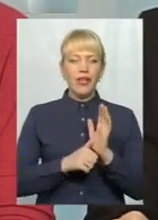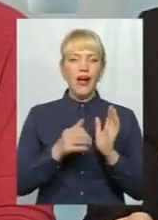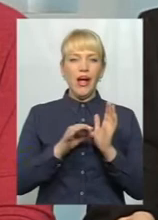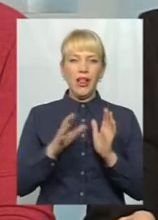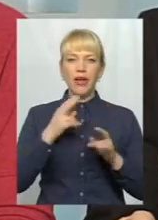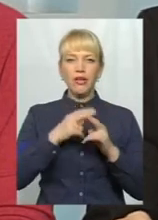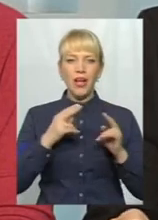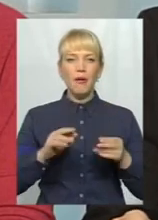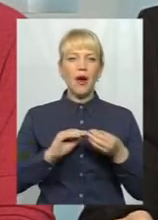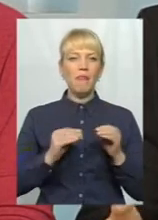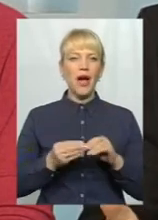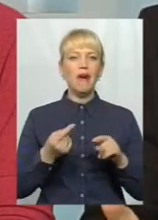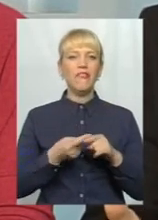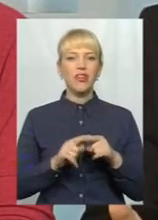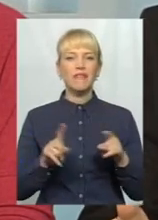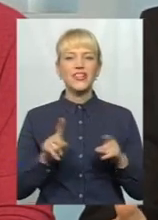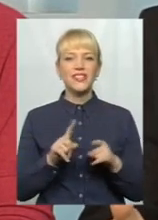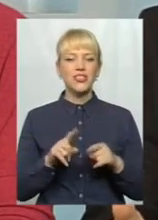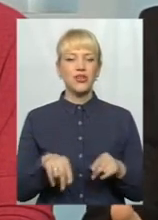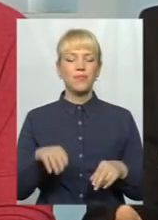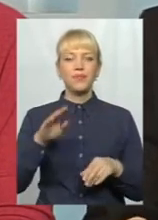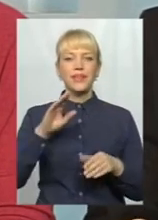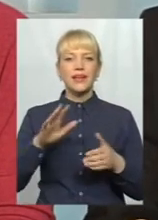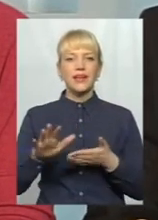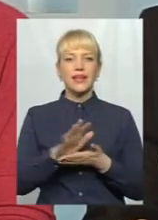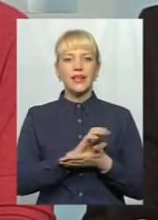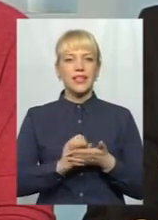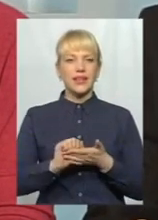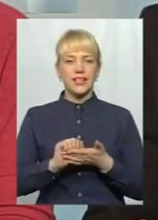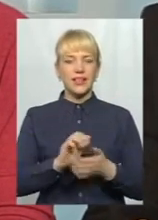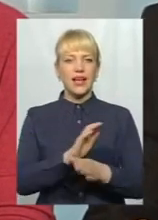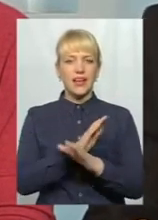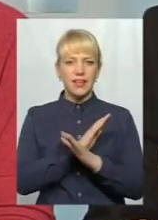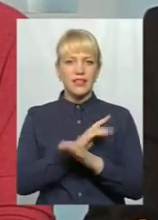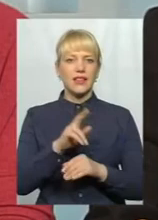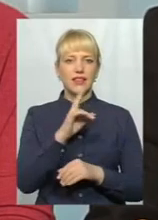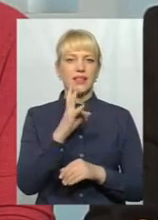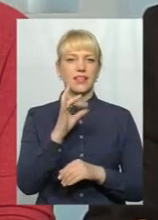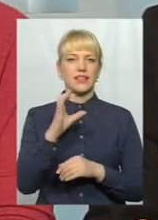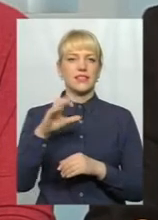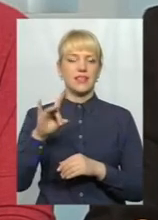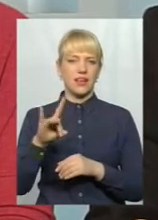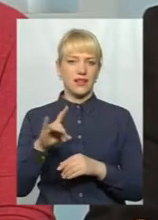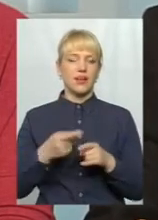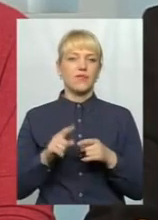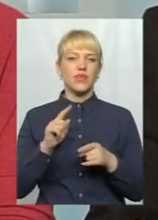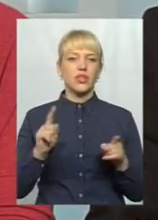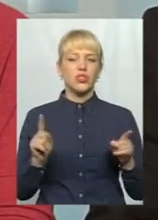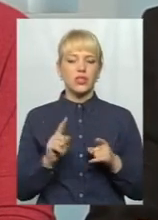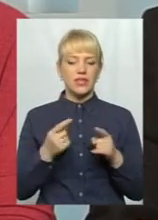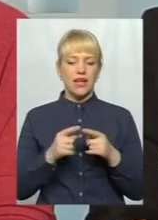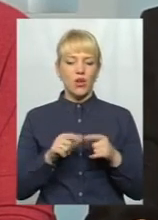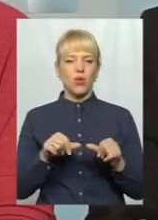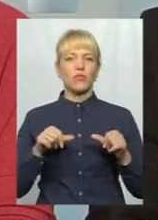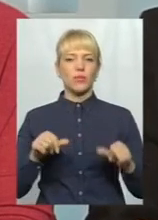сьогоднішній день Дністер гине, а гине тому, що навіть та міжвідомча комісія, яка є при Державному